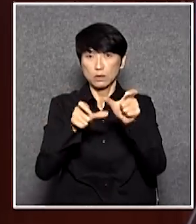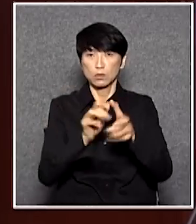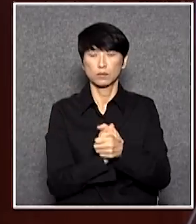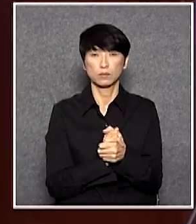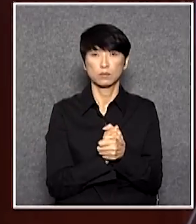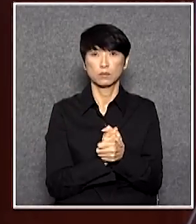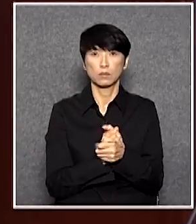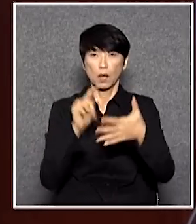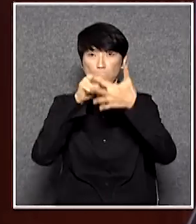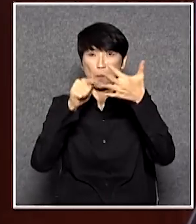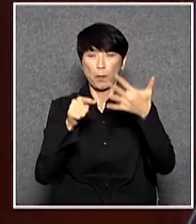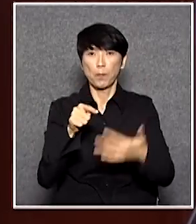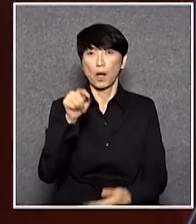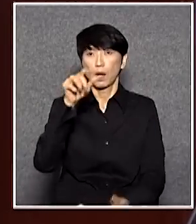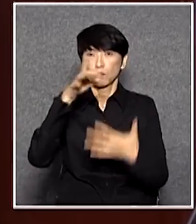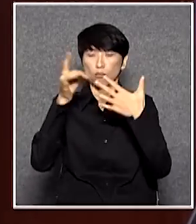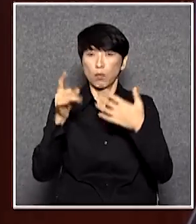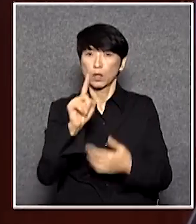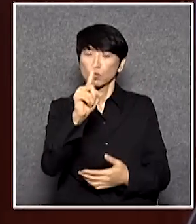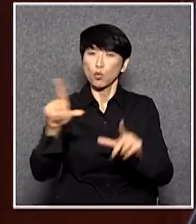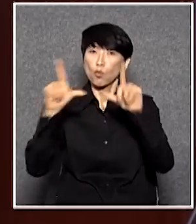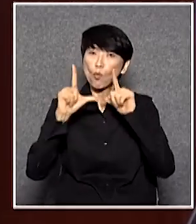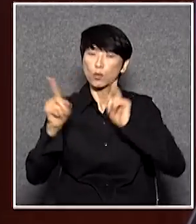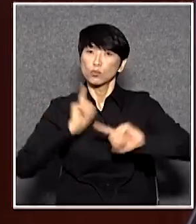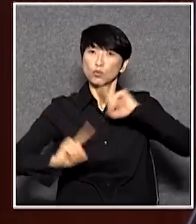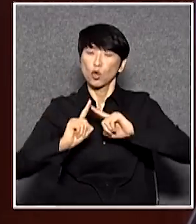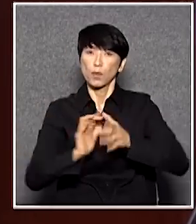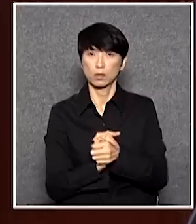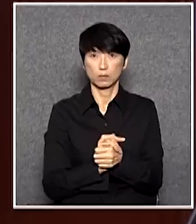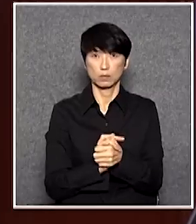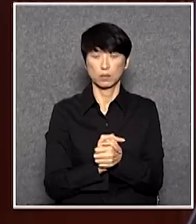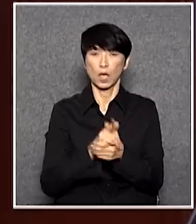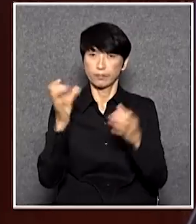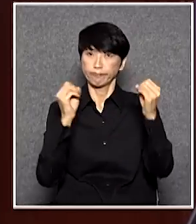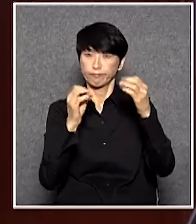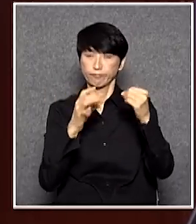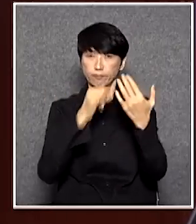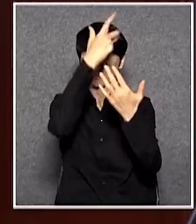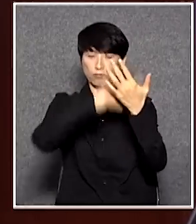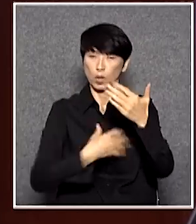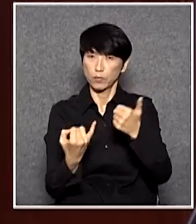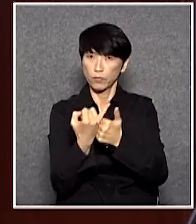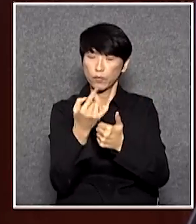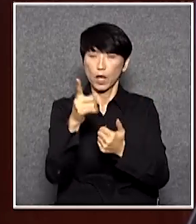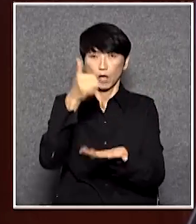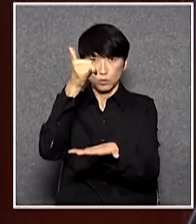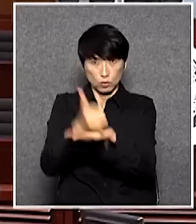五題選一題梁國雄議陳偉業議員偉員員請你坐下